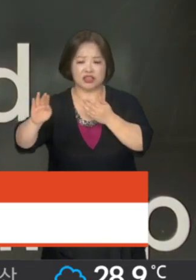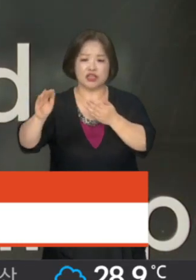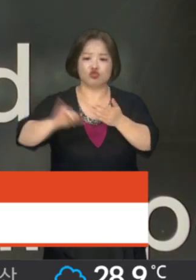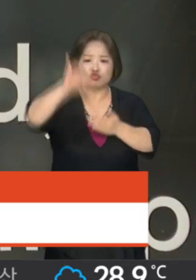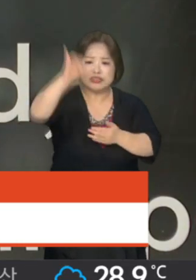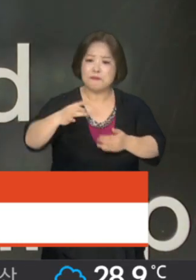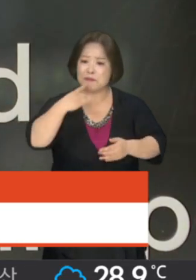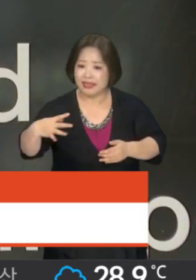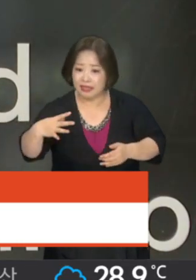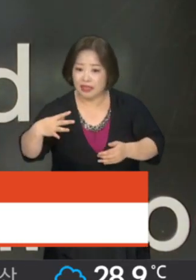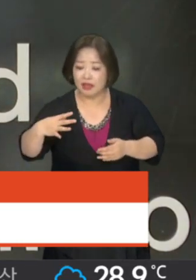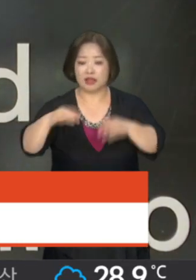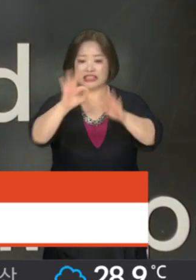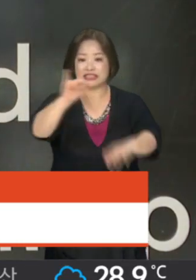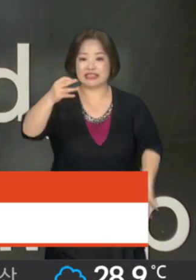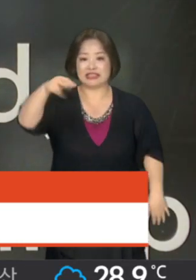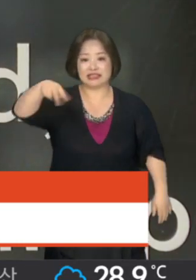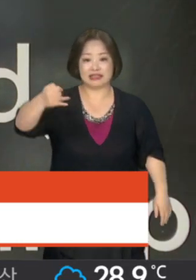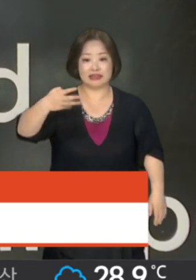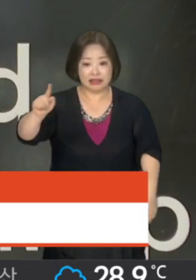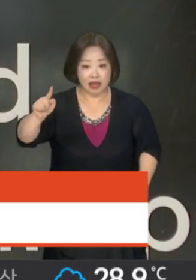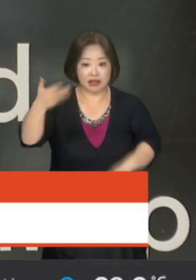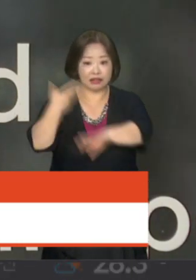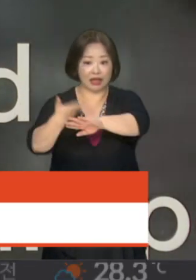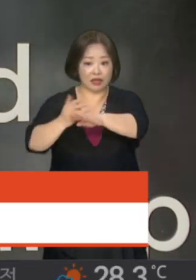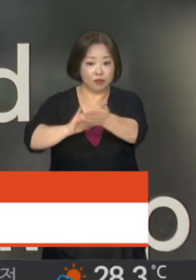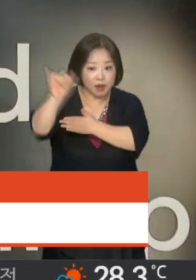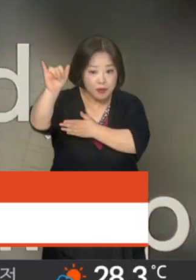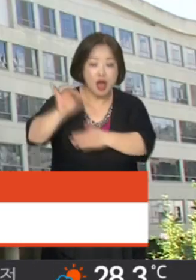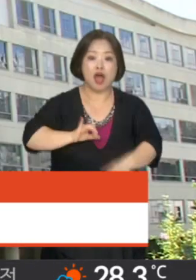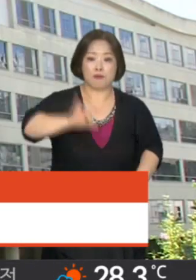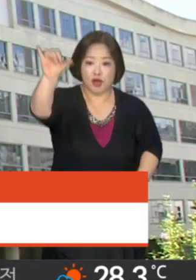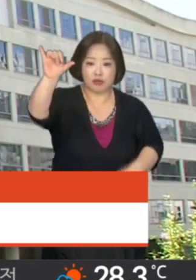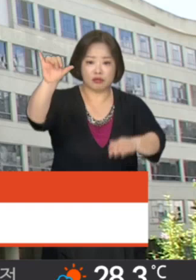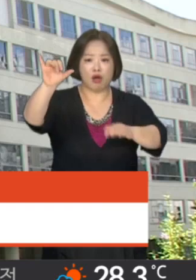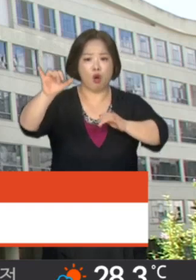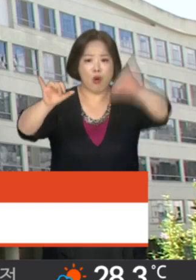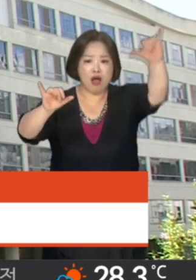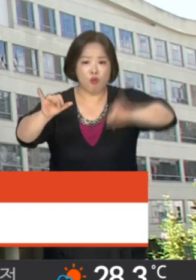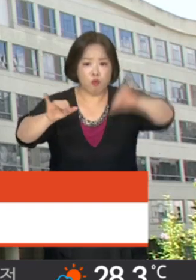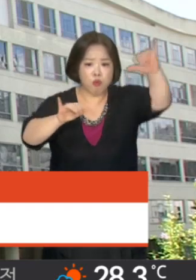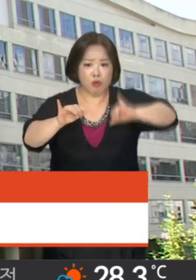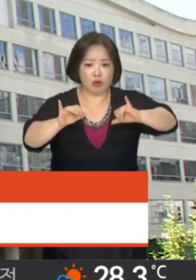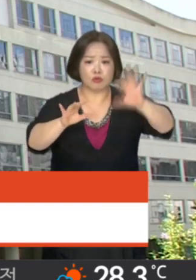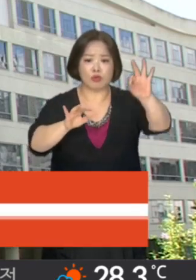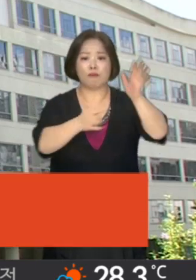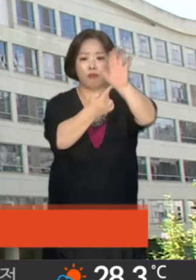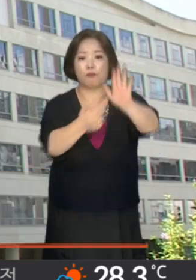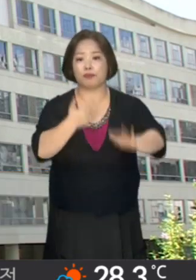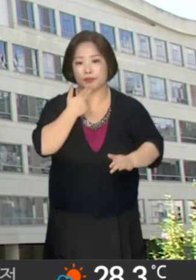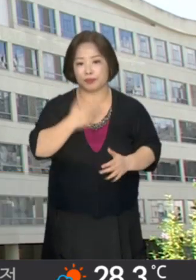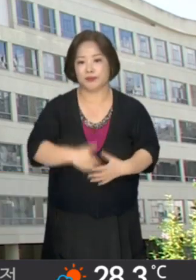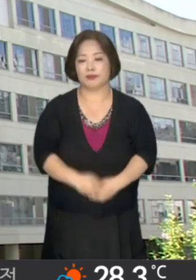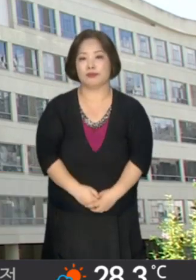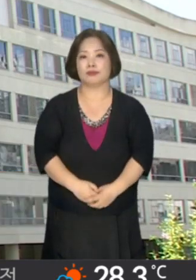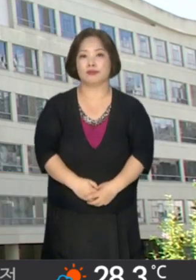표기했고, 이스타항공과 길상항공 등은 편도 또는 왕복 여부를 표기하지 않았습니다. 기상캐스터